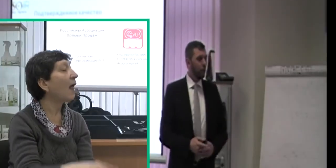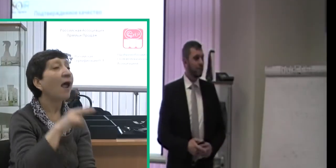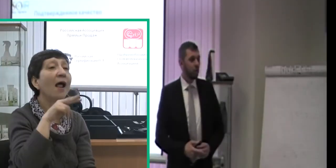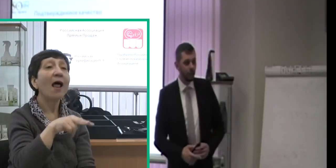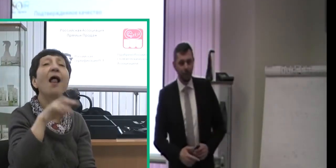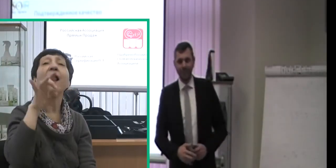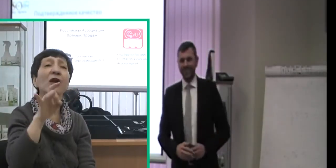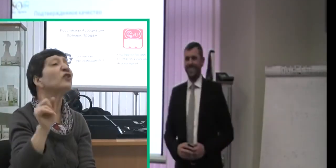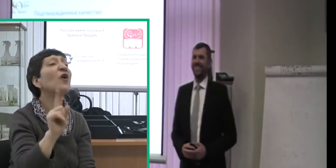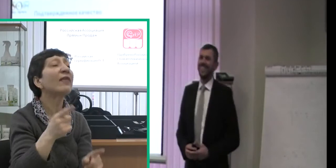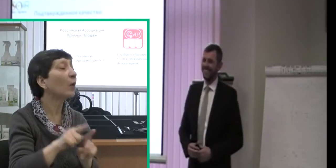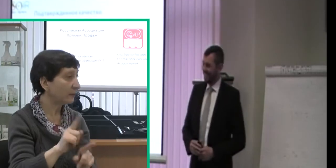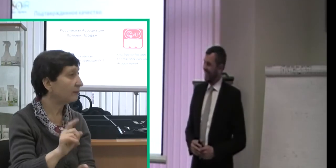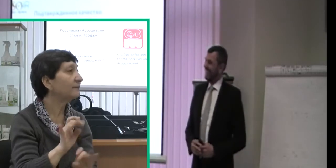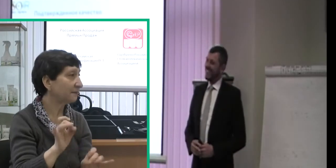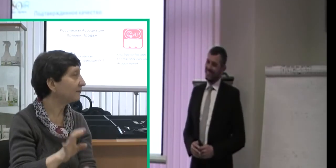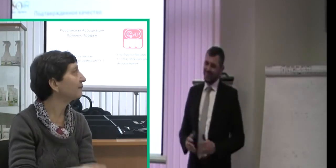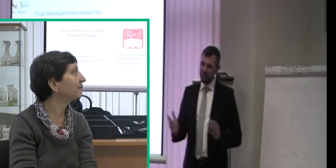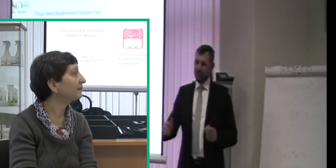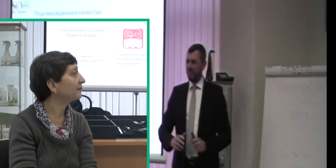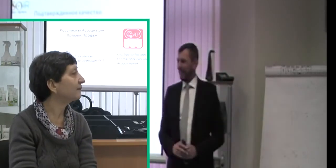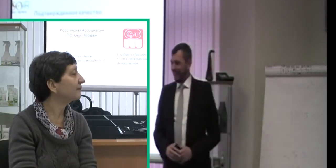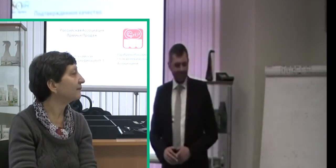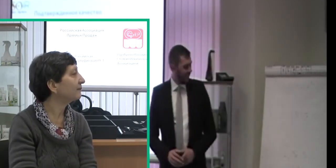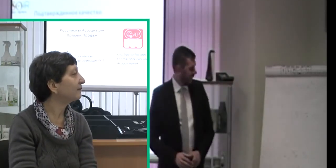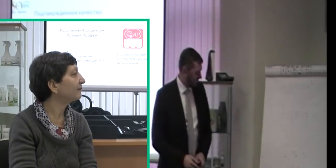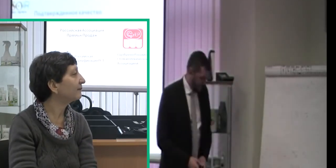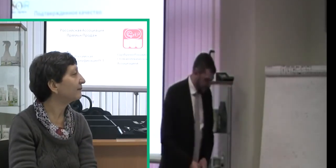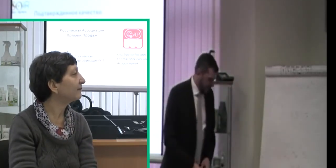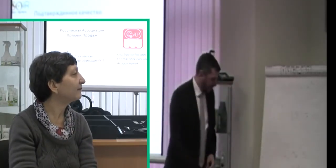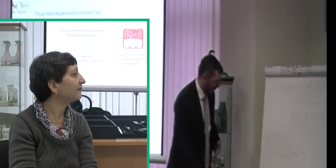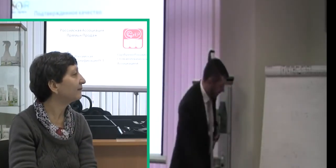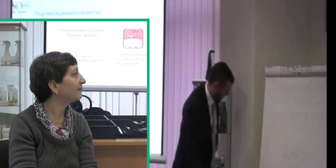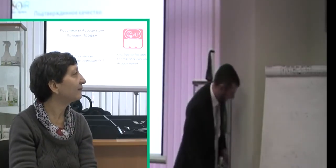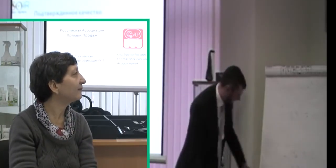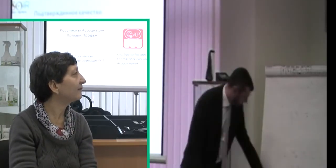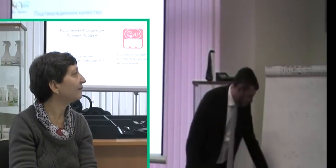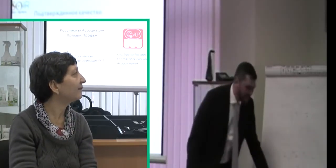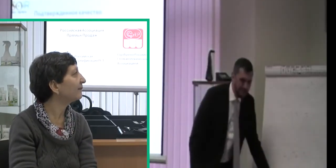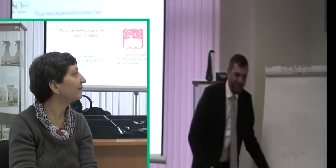Что означает ЛР? Хорошо. Тогда мне